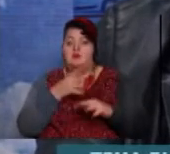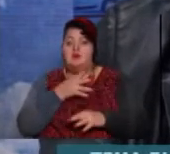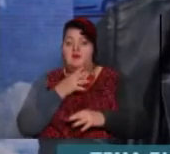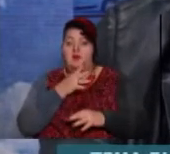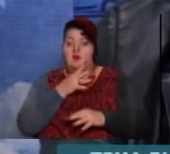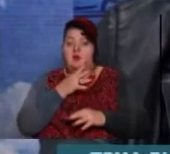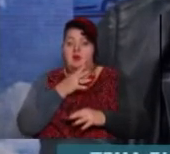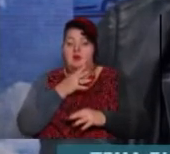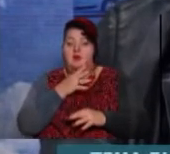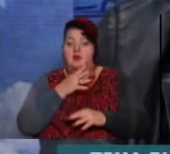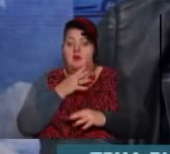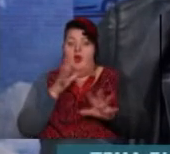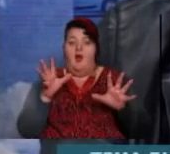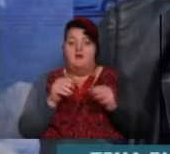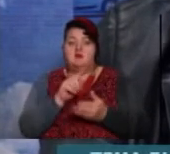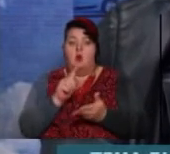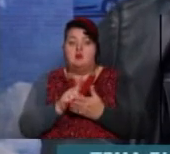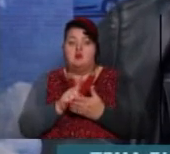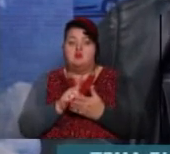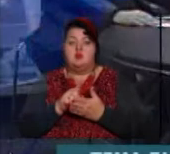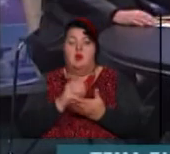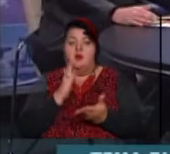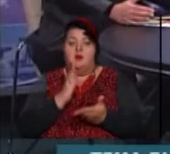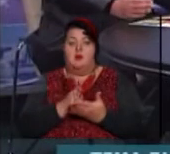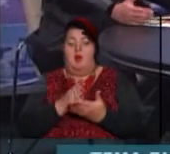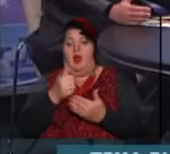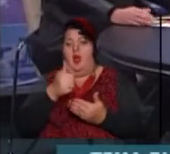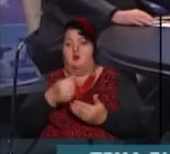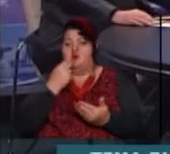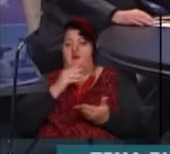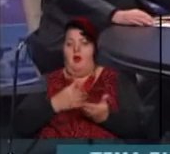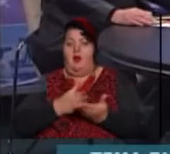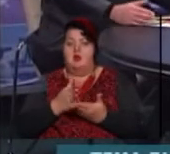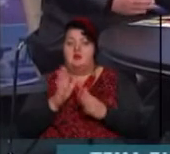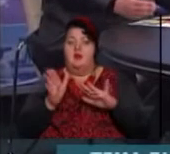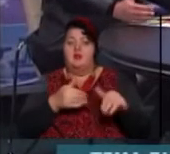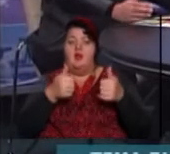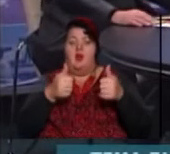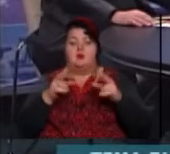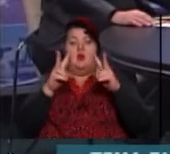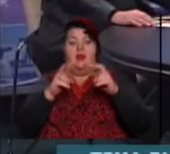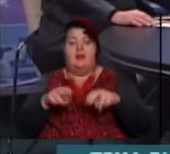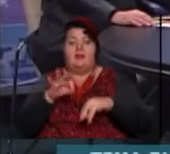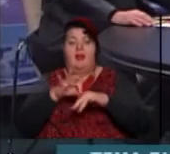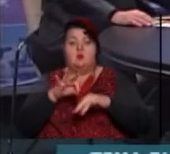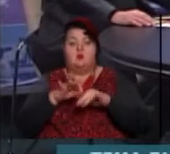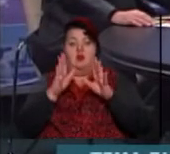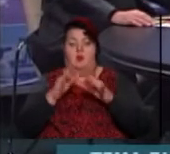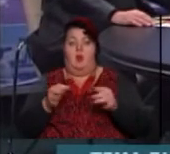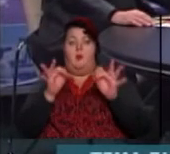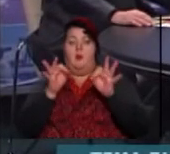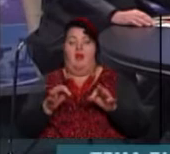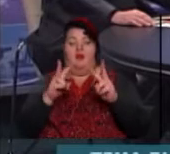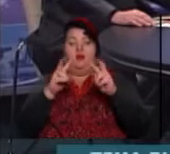должно стоять в хорошем качестві. і тоді будуть хороші діагностики і, соответственно, при правильному